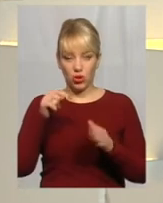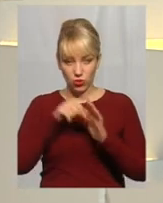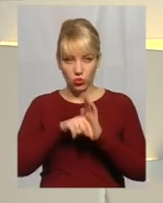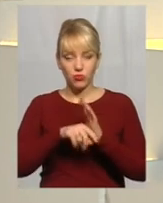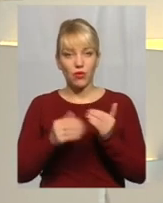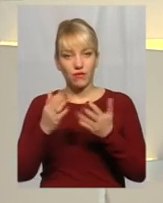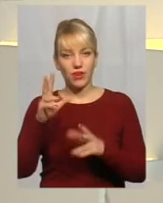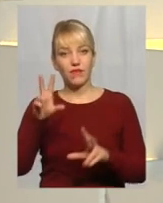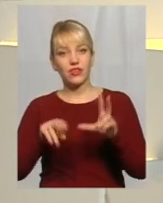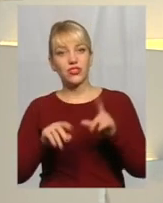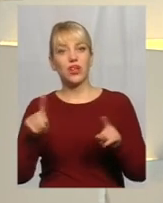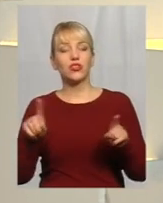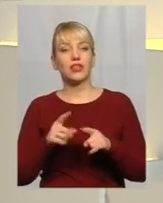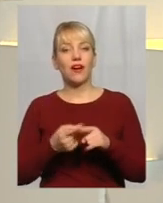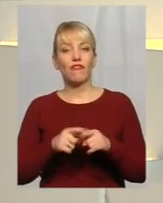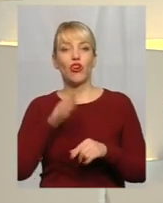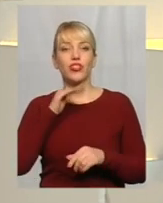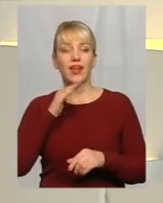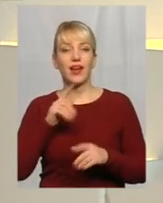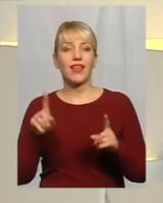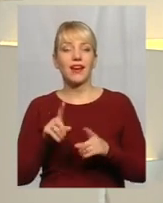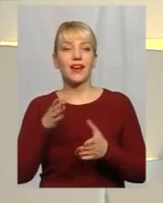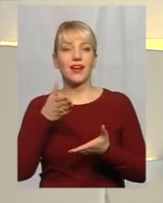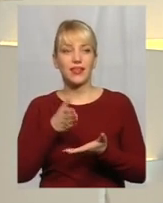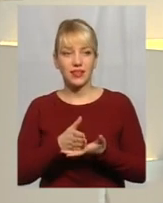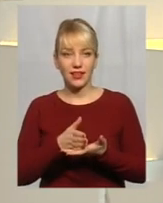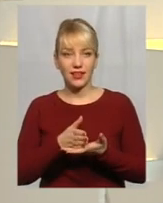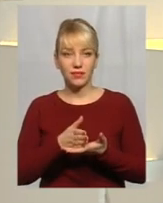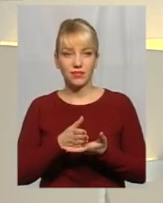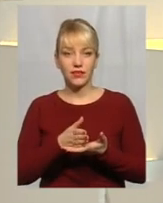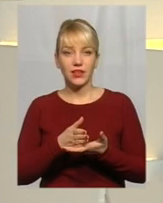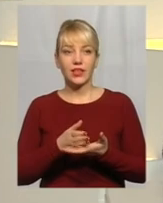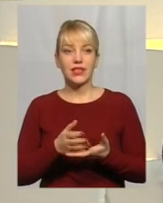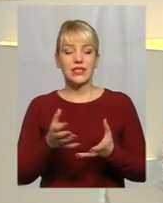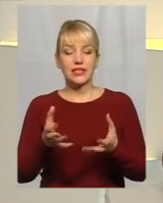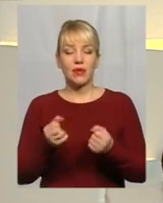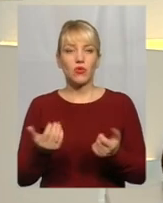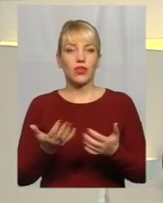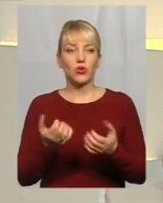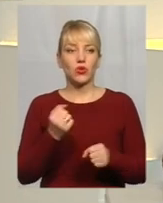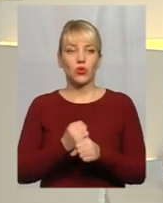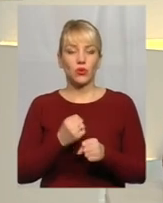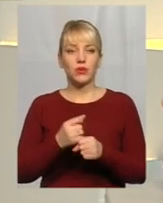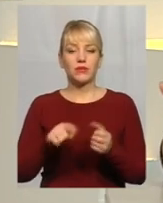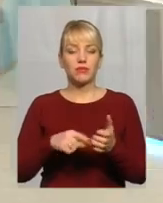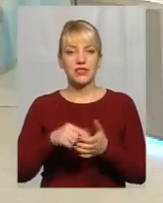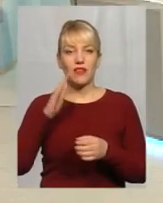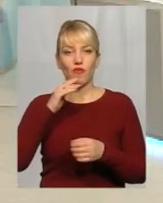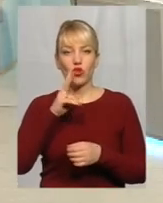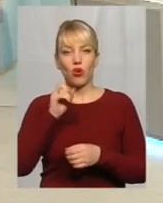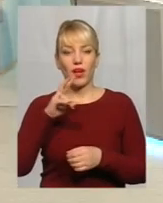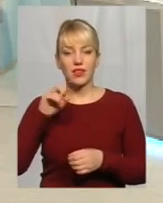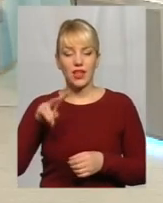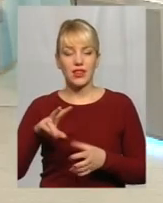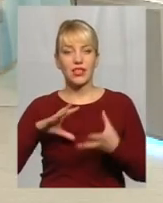що та вода, яка є, забор якої робить «Міськводоканал» і та, яка вже в результат, який має